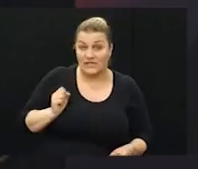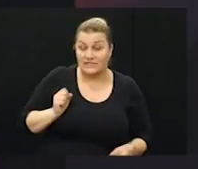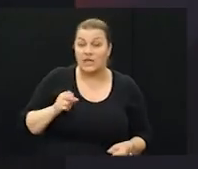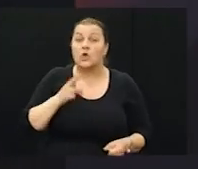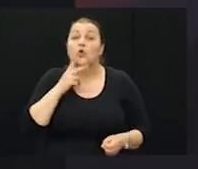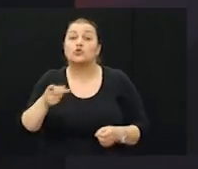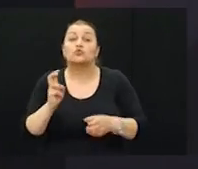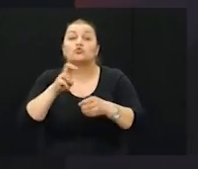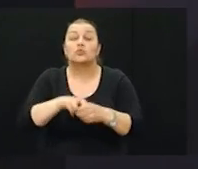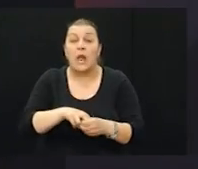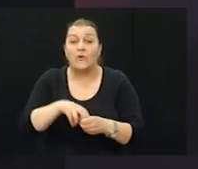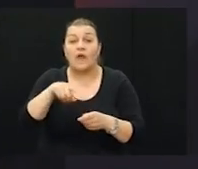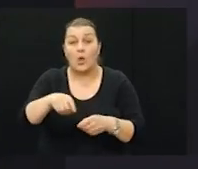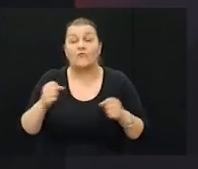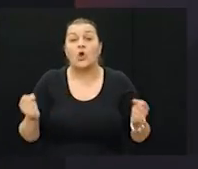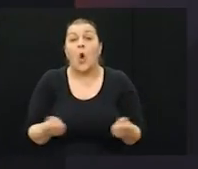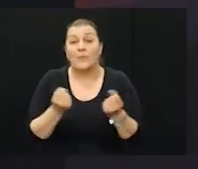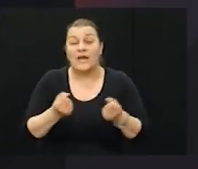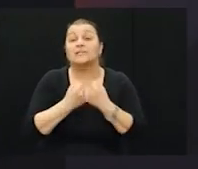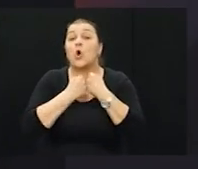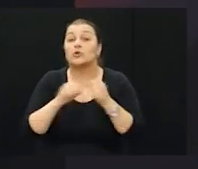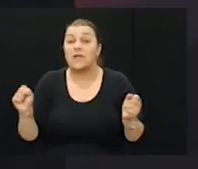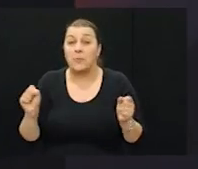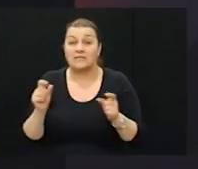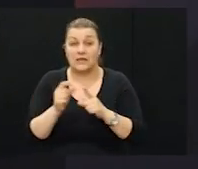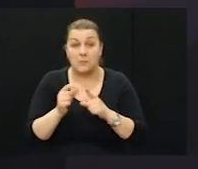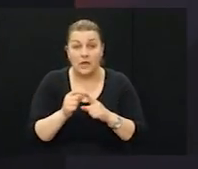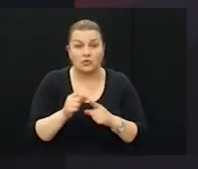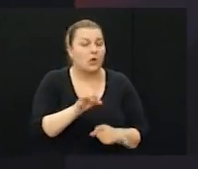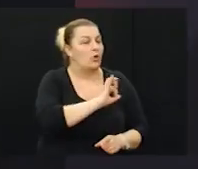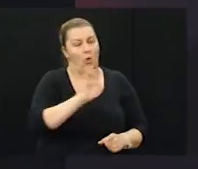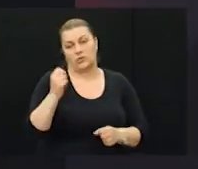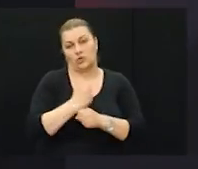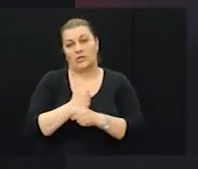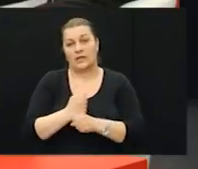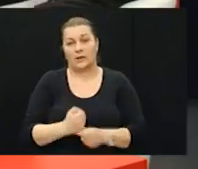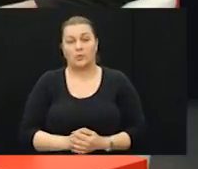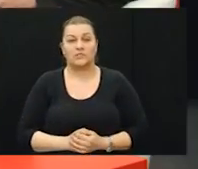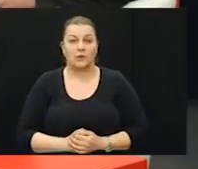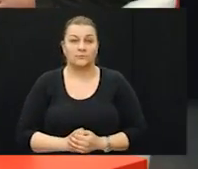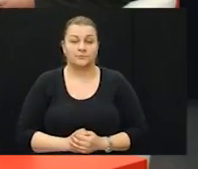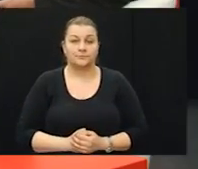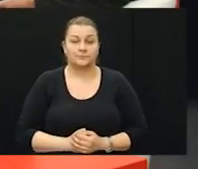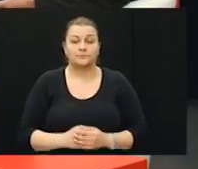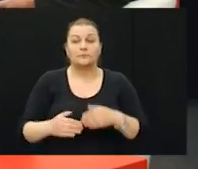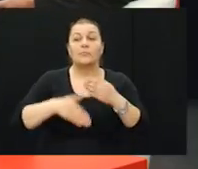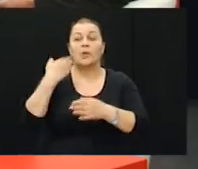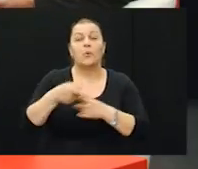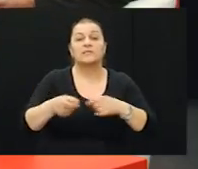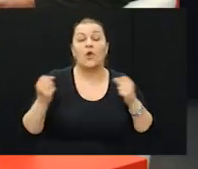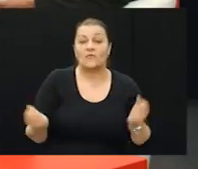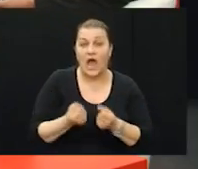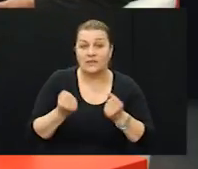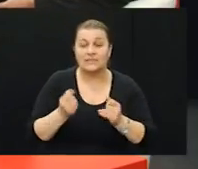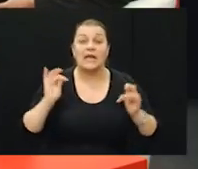hrvatski vojnici koji su udjelili u operaciji oslobađanja brane perče, odradili briljantno. Da, poslije same